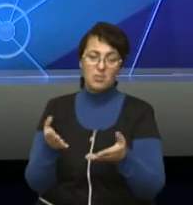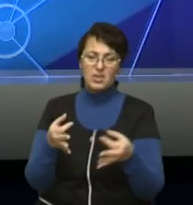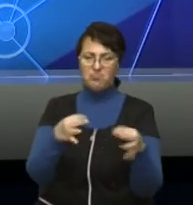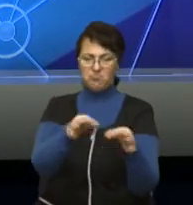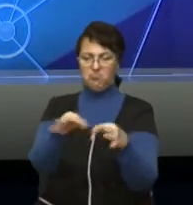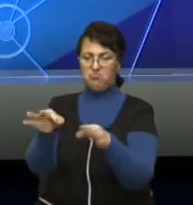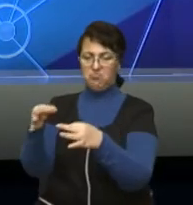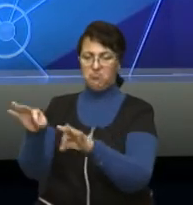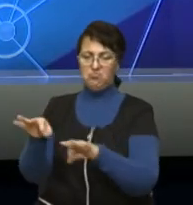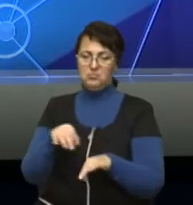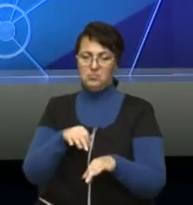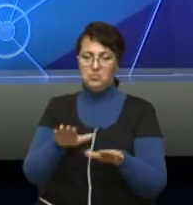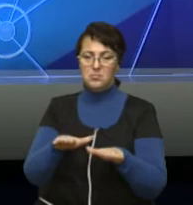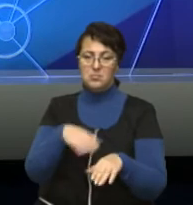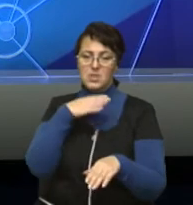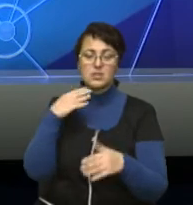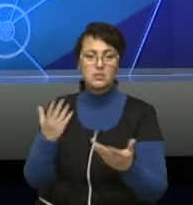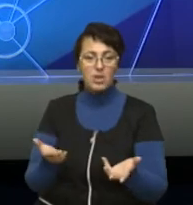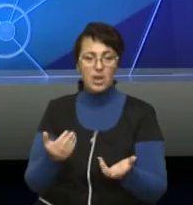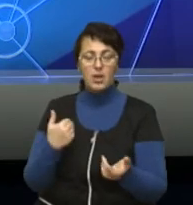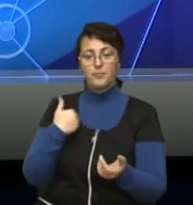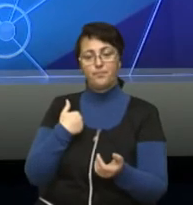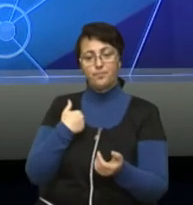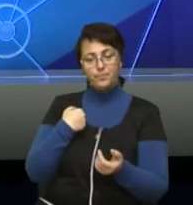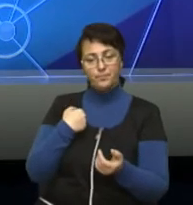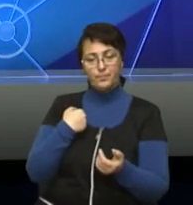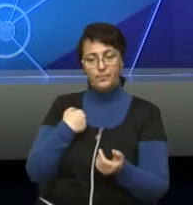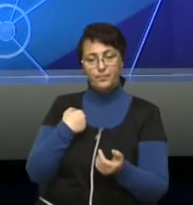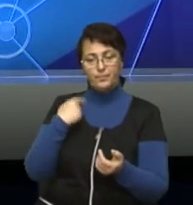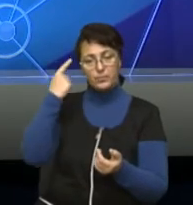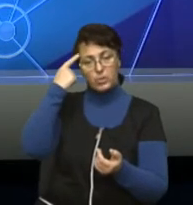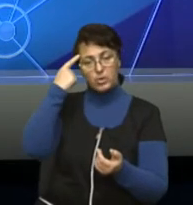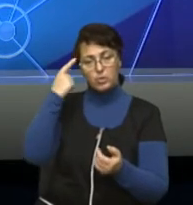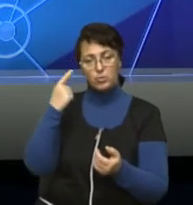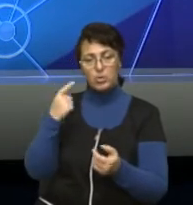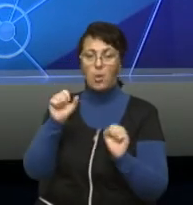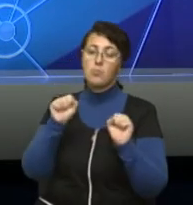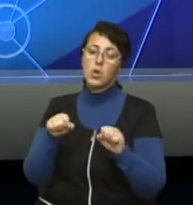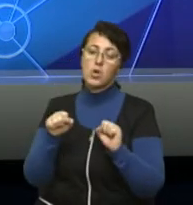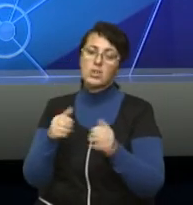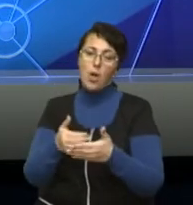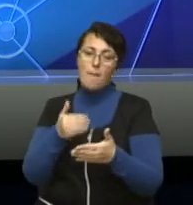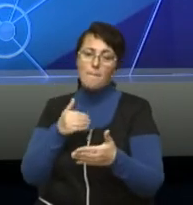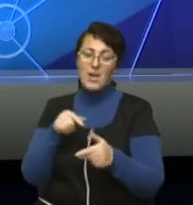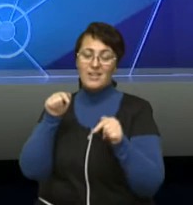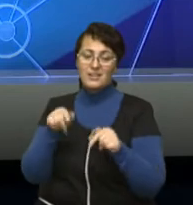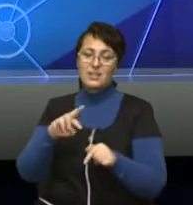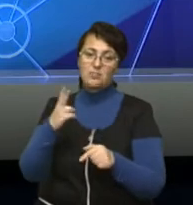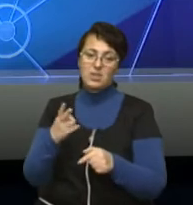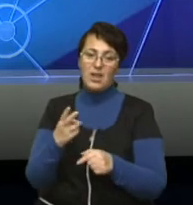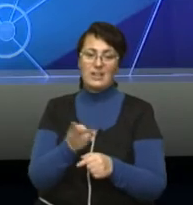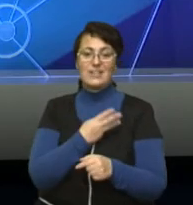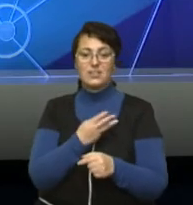є вільні паркомісця. Як на мене, то, скажімо, можливо, перед тим, як ініціювати про